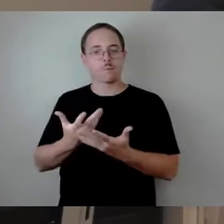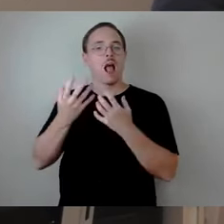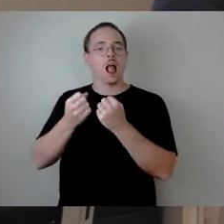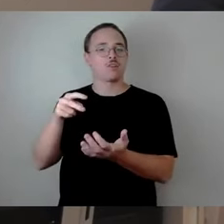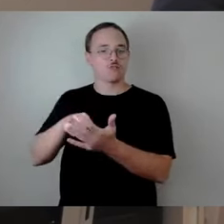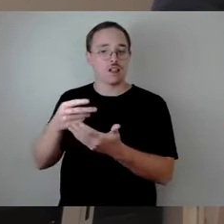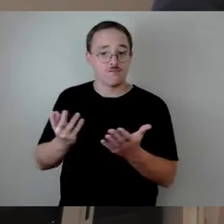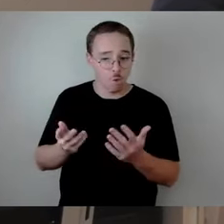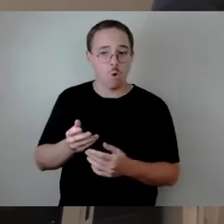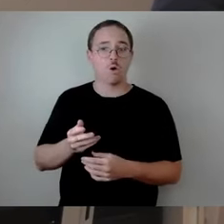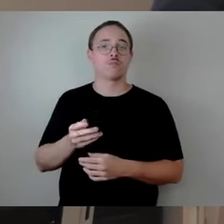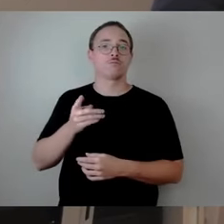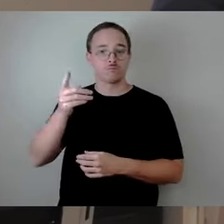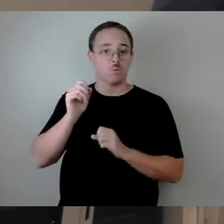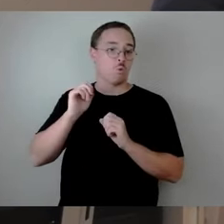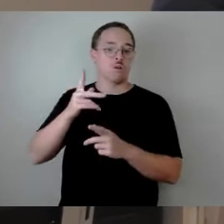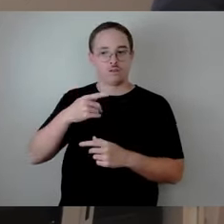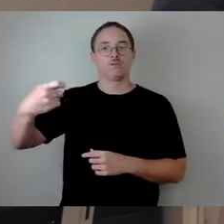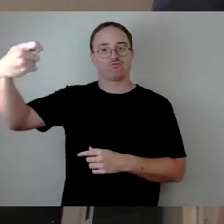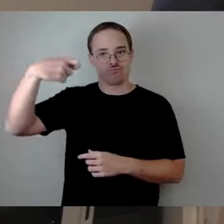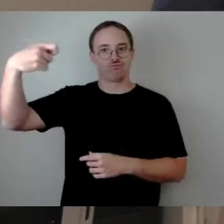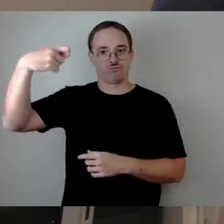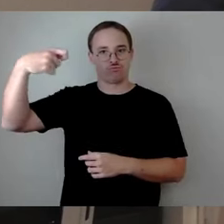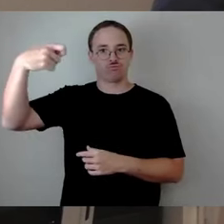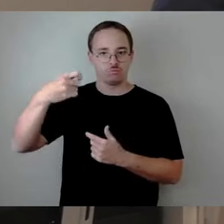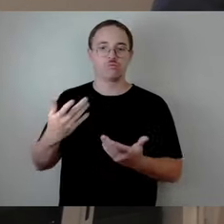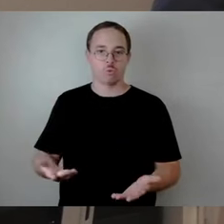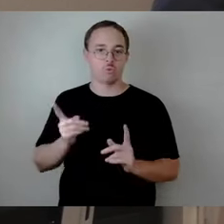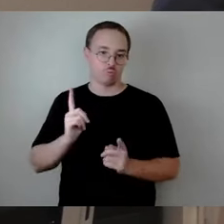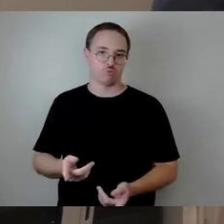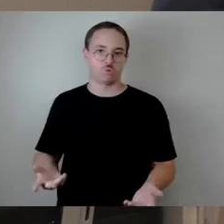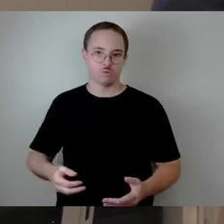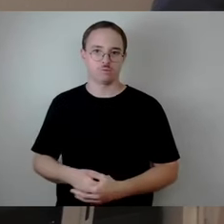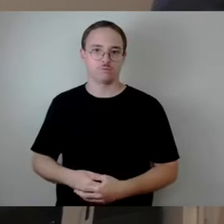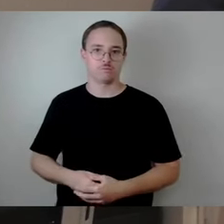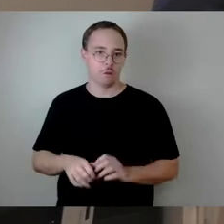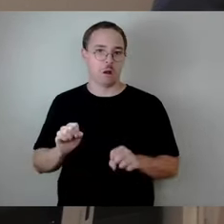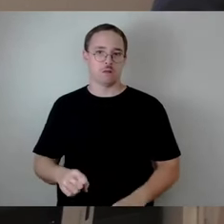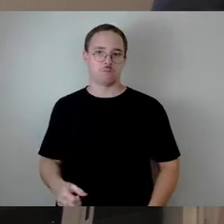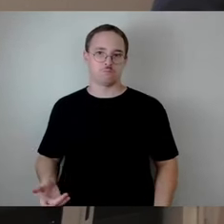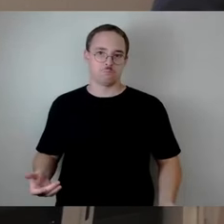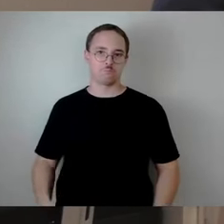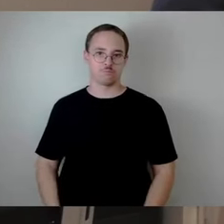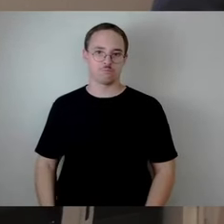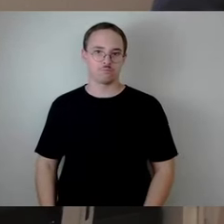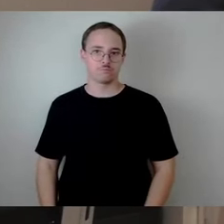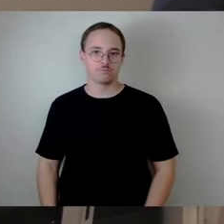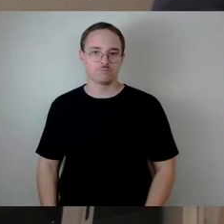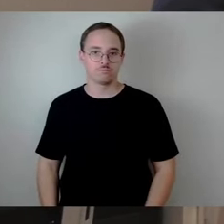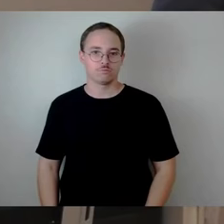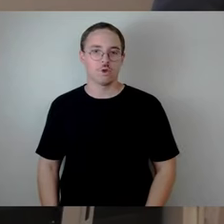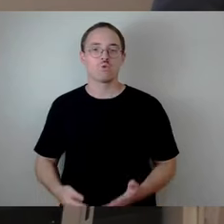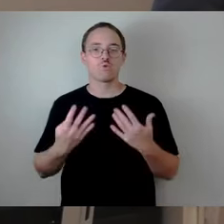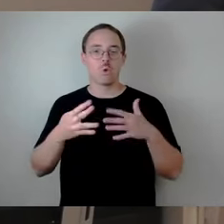ihren Teil zu dieser gelebten Partnerschaft hinzutun. Wenn ich das sage, in 99 Prozent der Fälle,